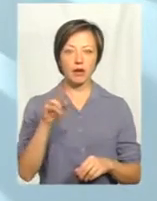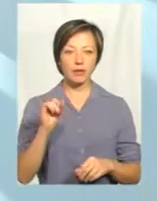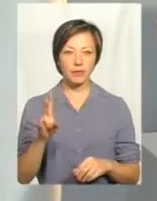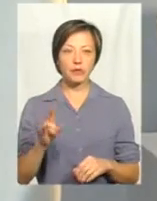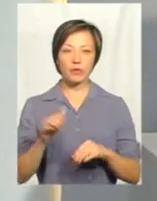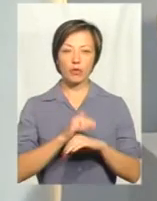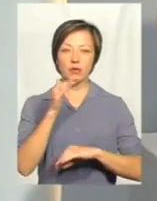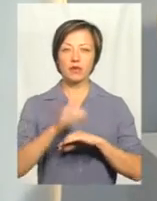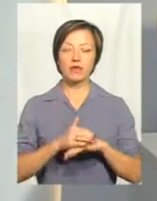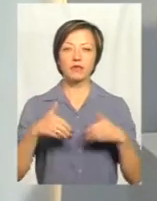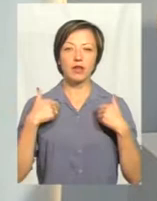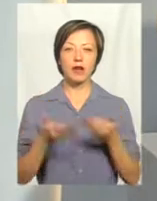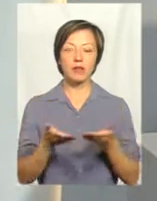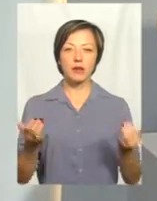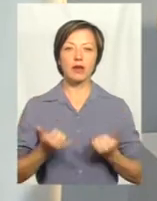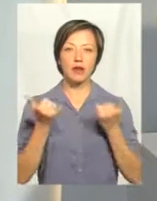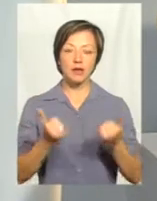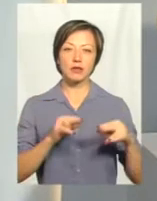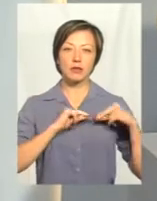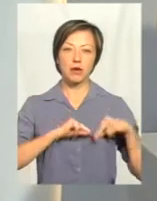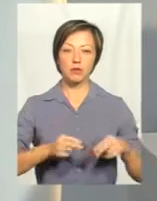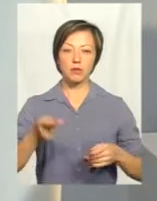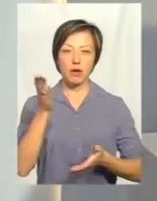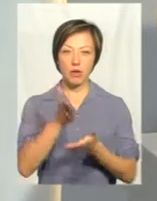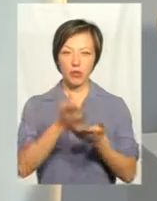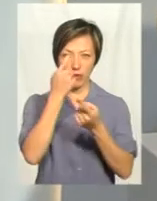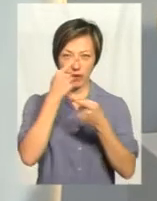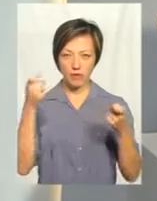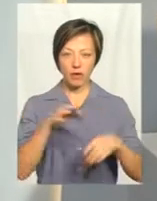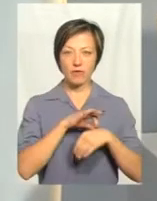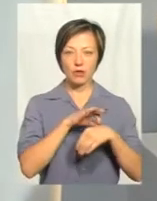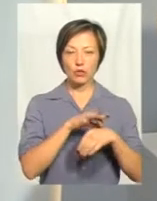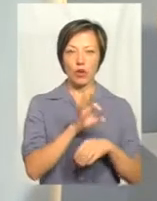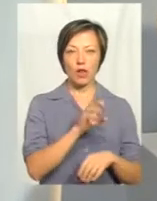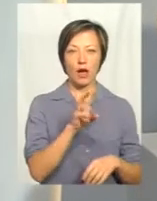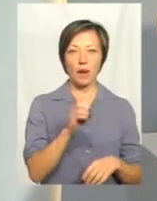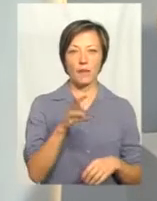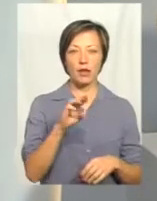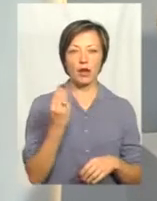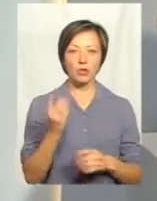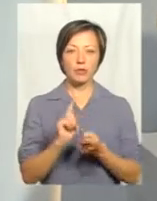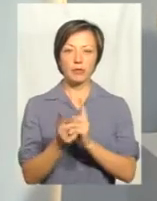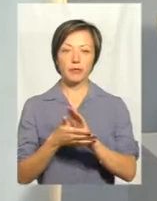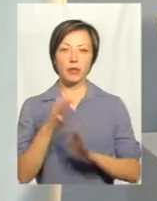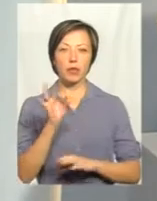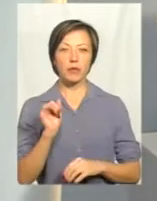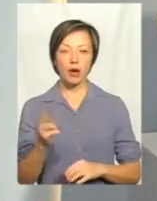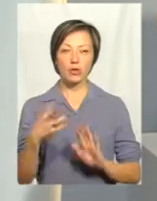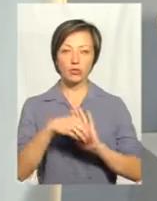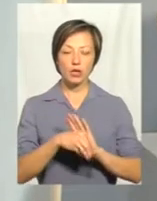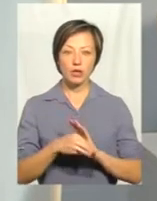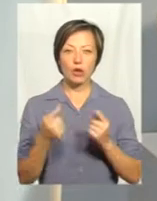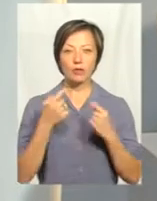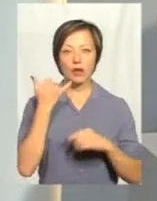Вітаємо вас, шановні глядачі. Для вас у студії «Наживо» працюють Олена Кеміняш із сурдоперекладачем Ольгою Рибак. Долучайтеся до розмови